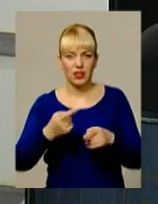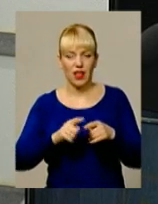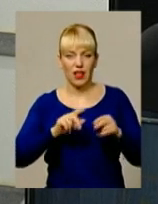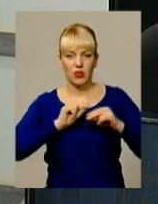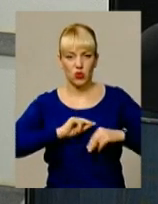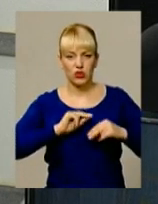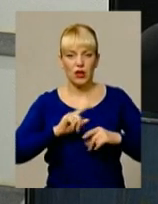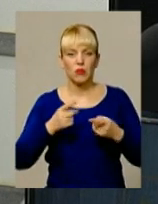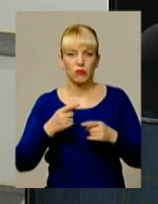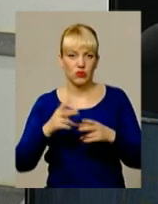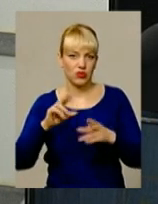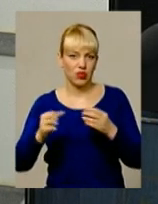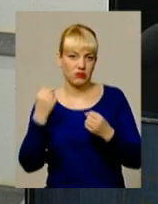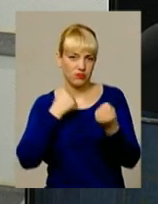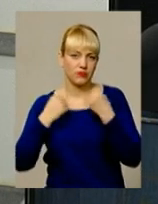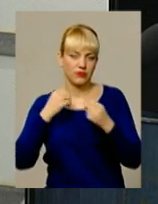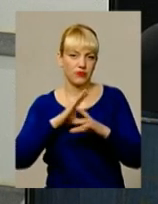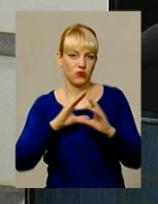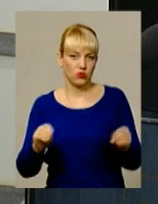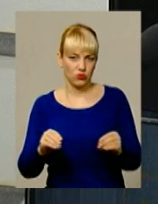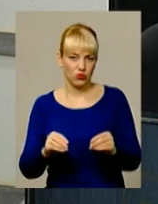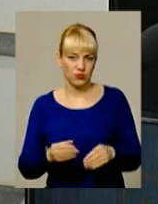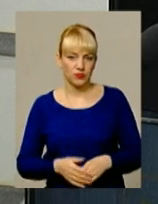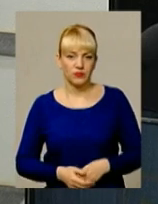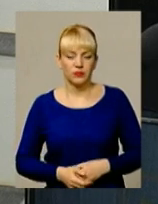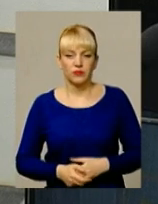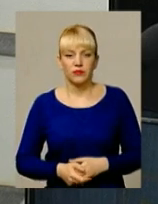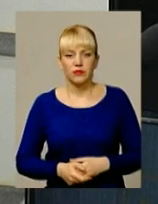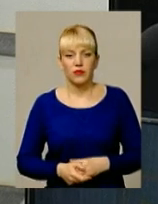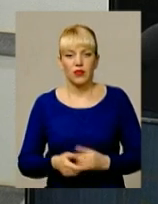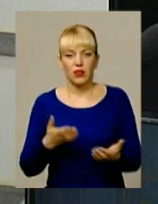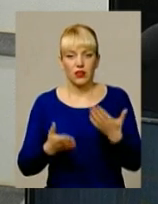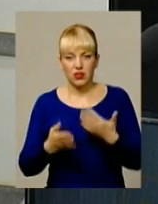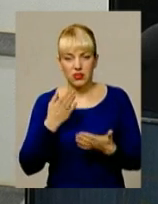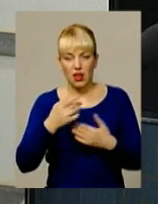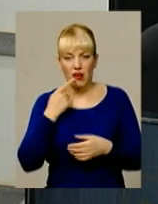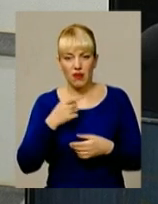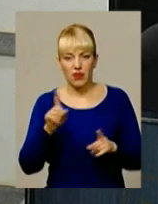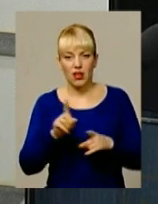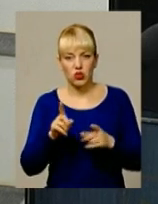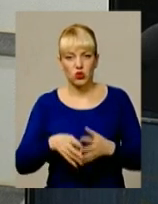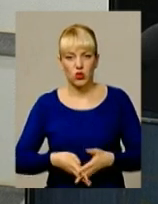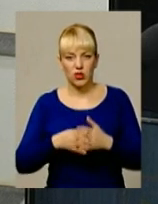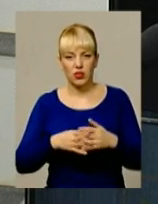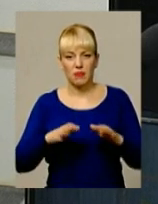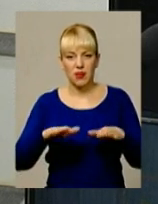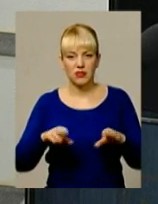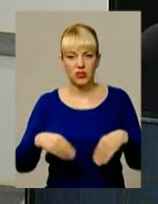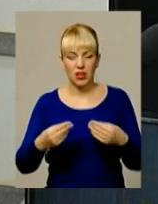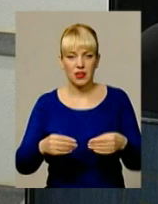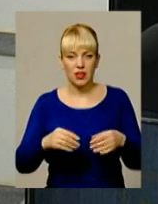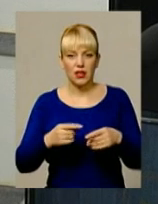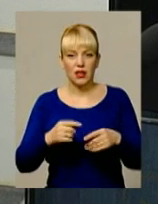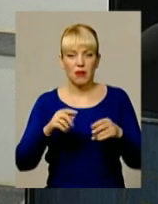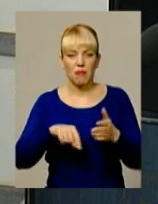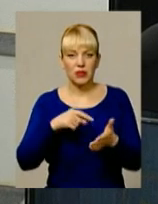бути мальчиком для биття. Реально, він мальчик для биття був. Тобто, коли кажуть, що архітектура дала місто будівні умови, ніхто не